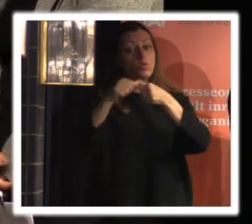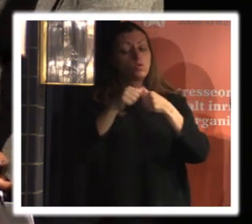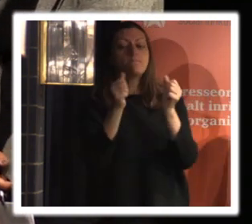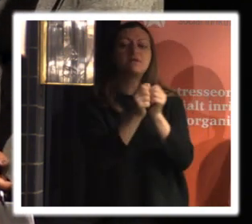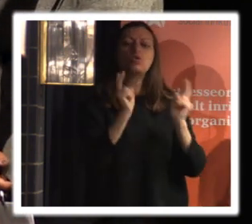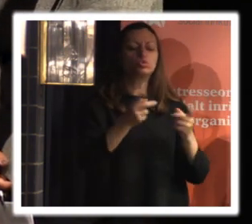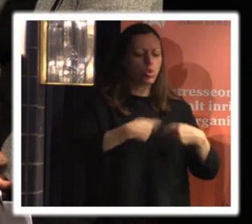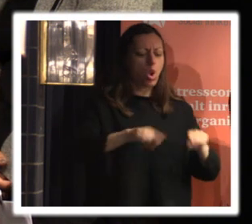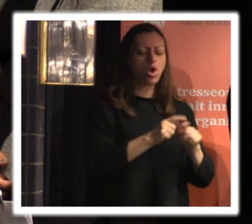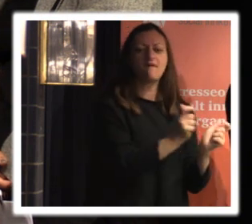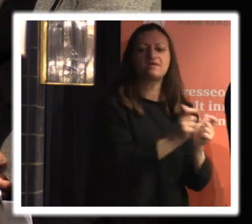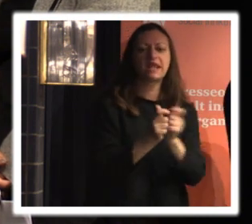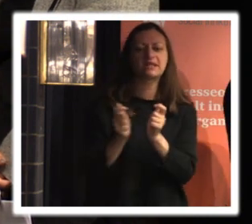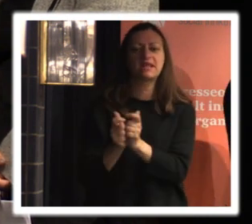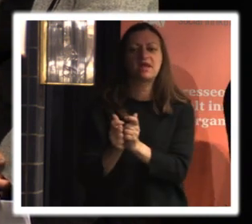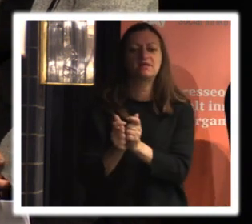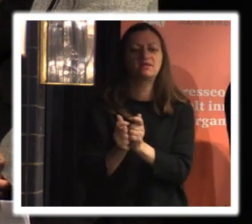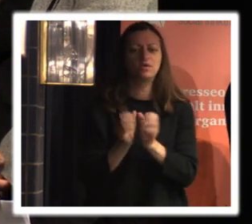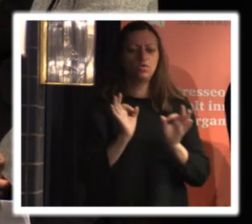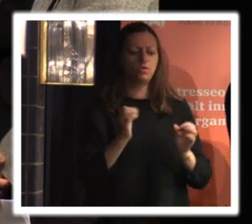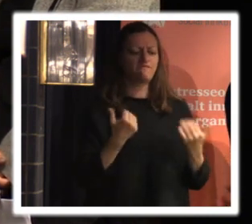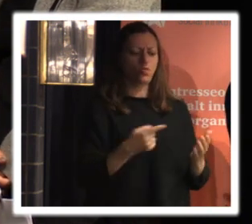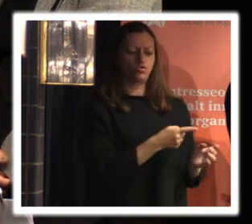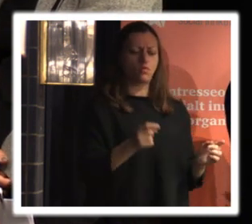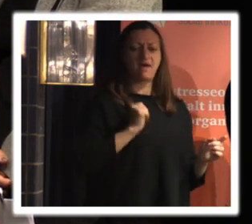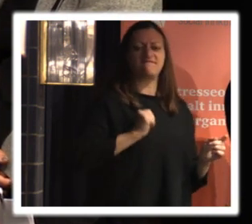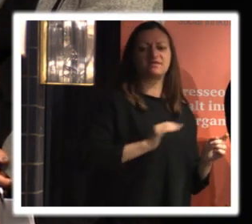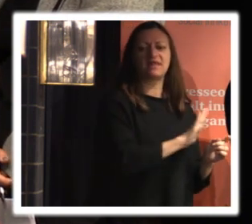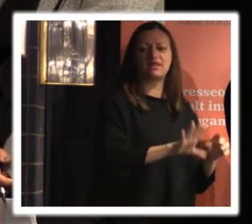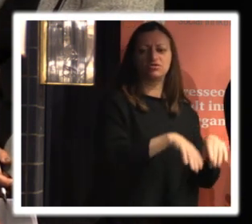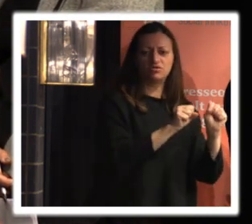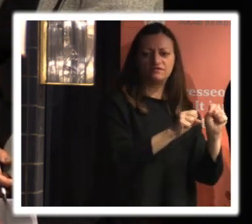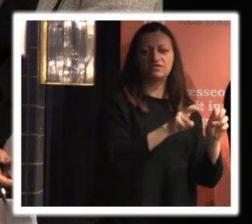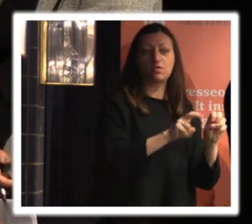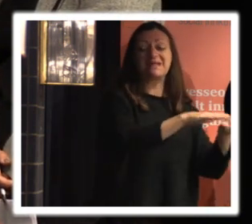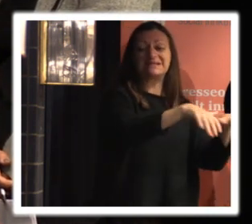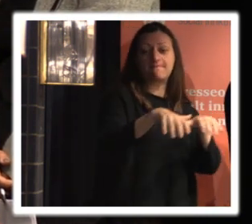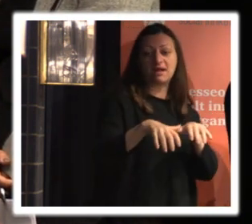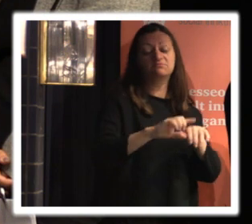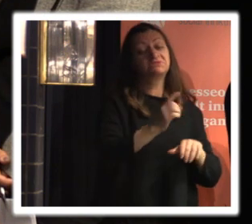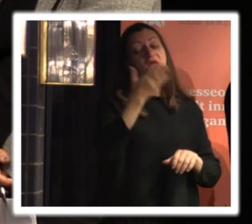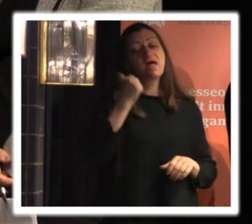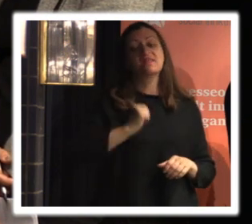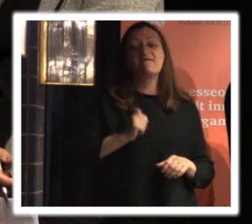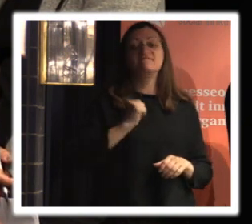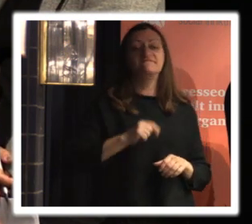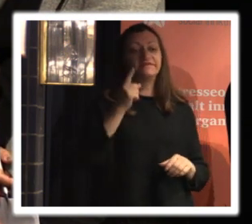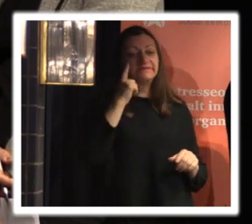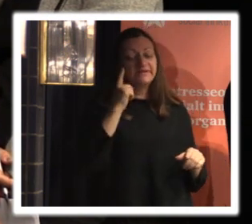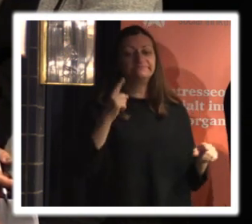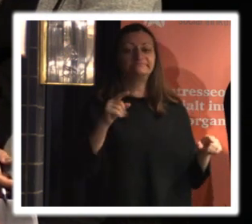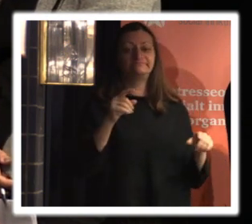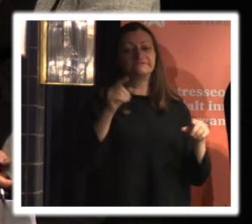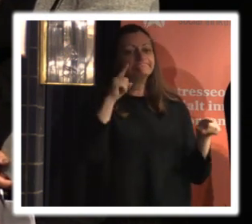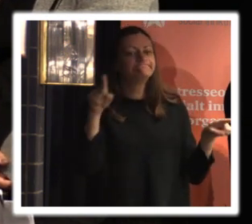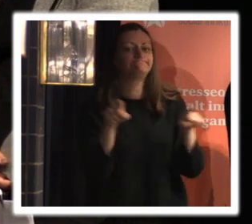det i deras stadgar vad får de göra med de uppgifterna de samlar in där sen kan man ju använda samtycke och det där kan du